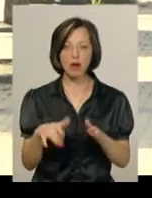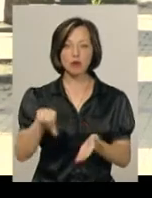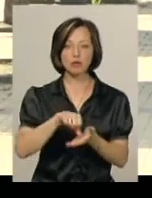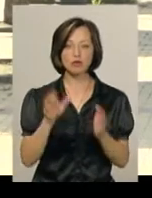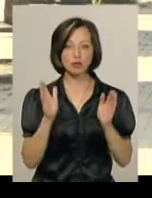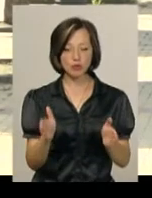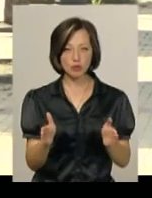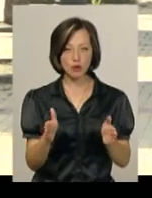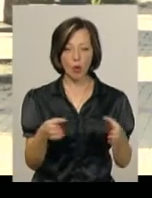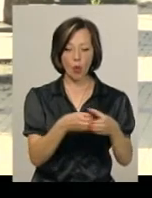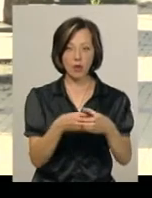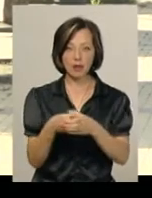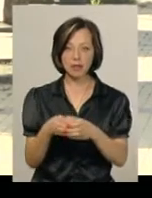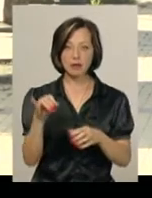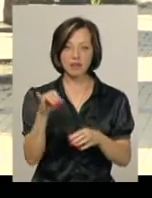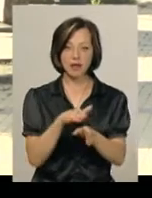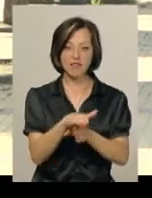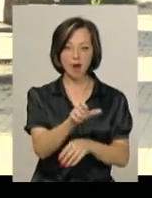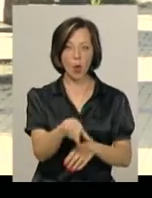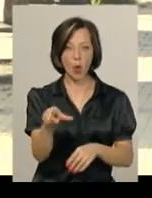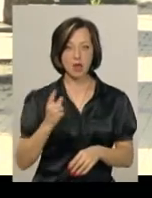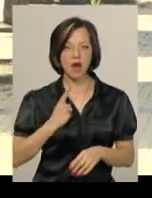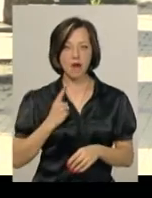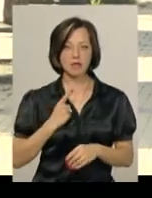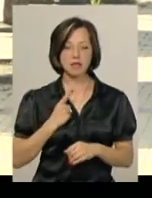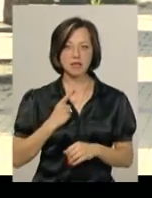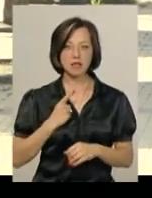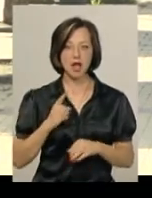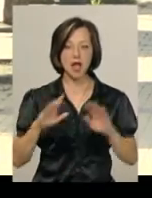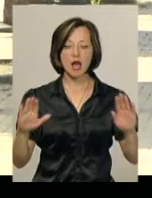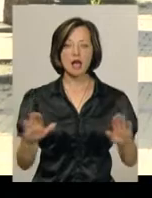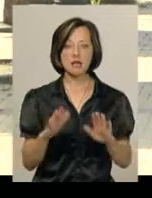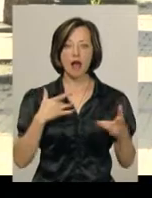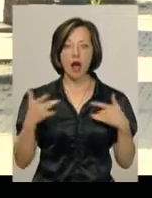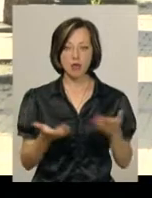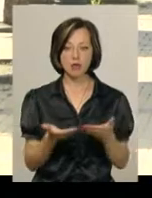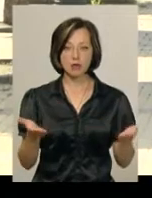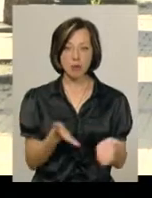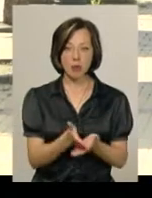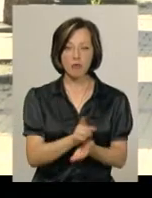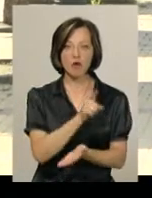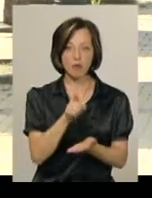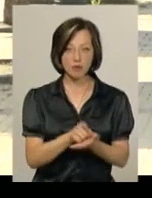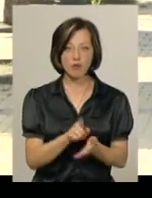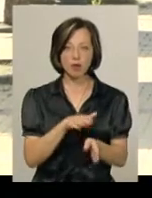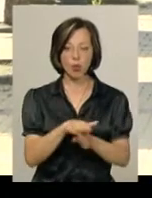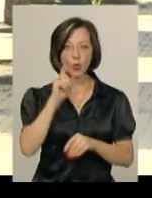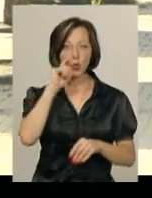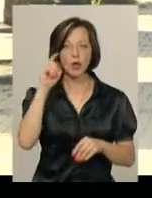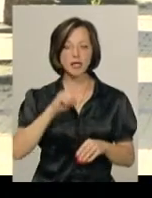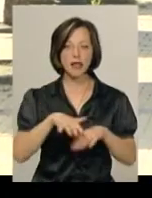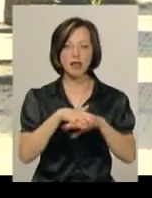прийматують участь як колективи, так і виконавці естрадного споробування. Але обов'язково вони виконують